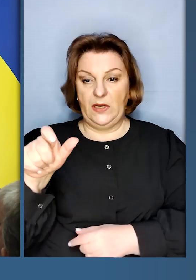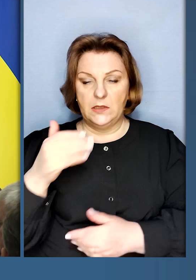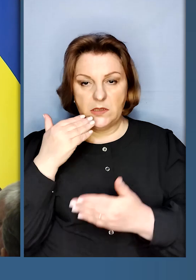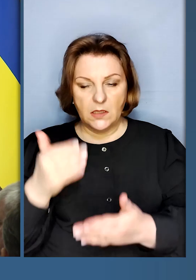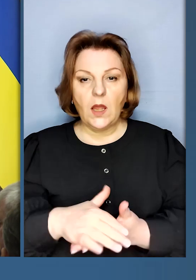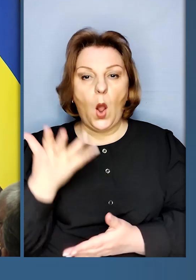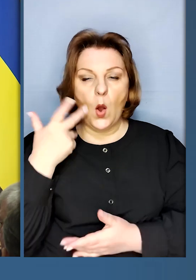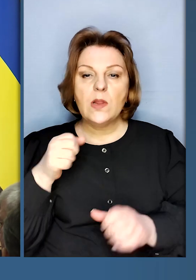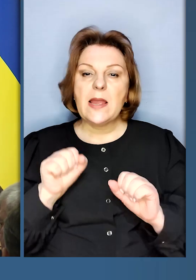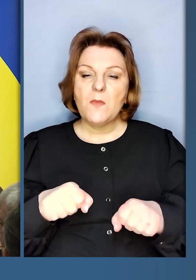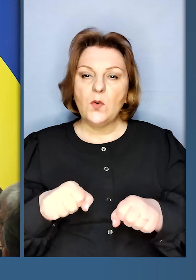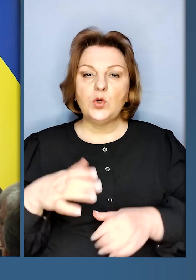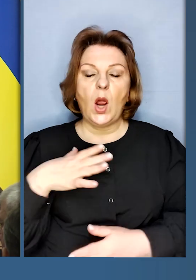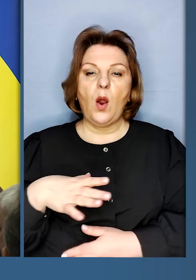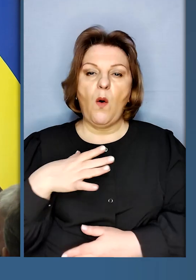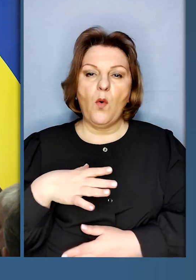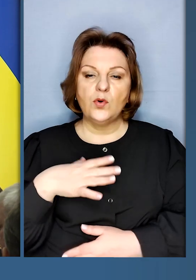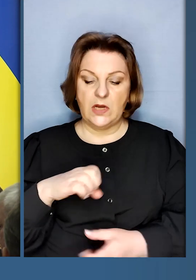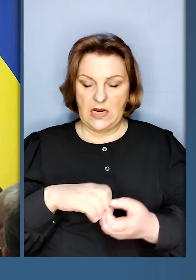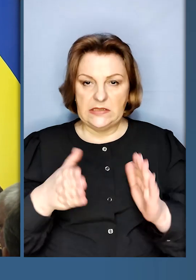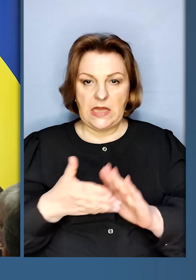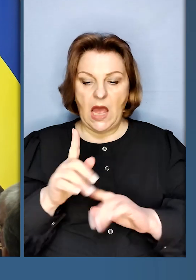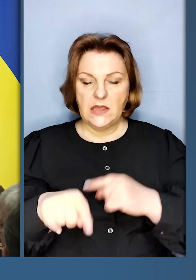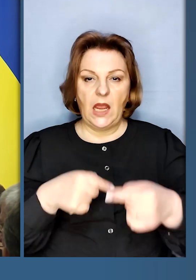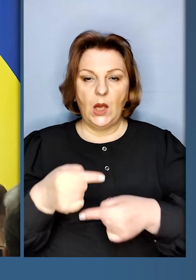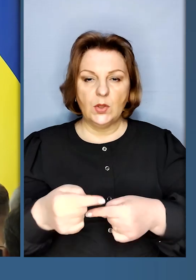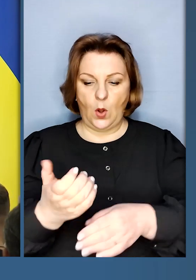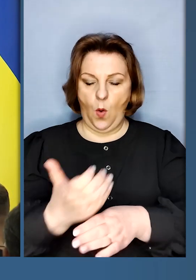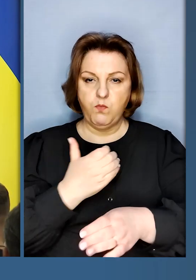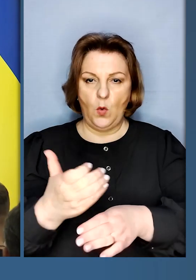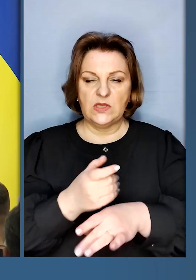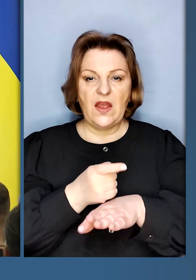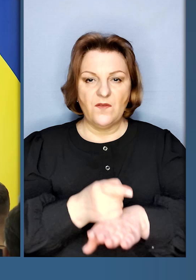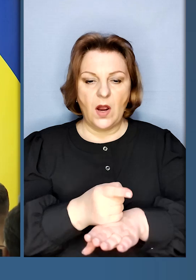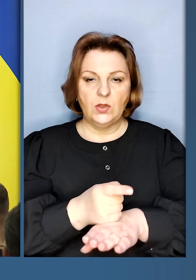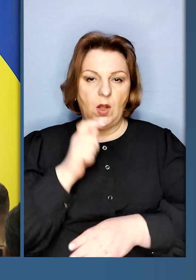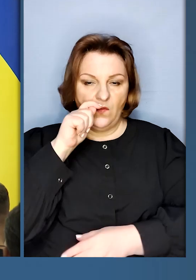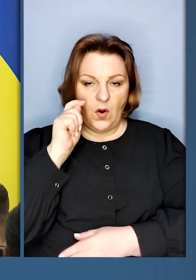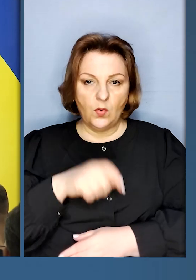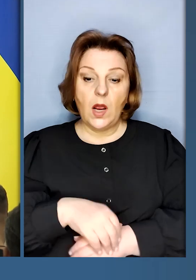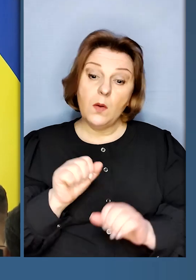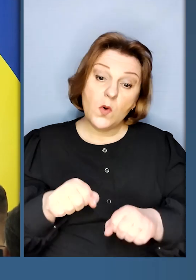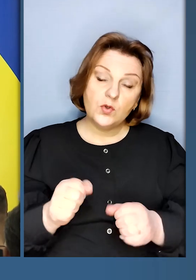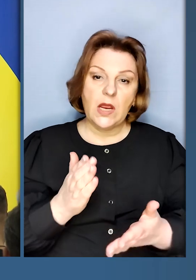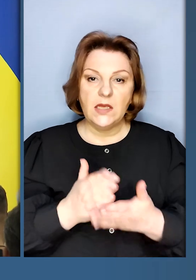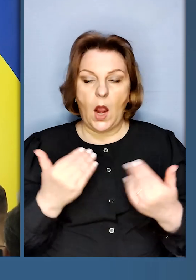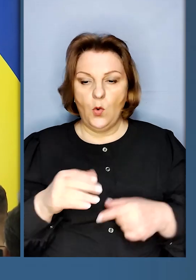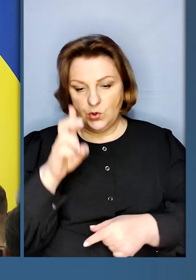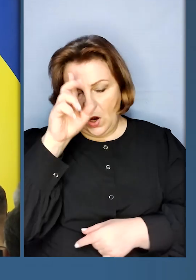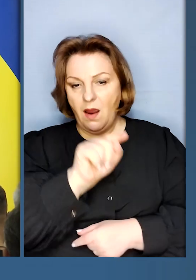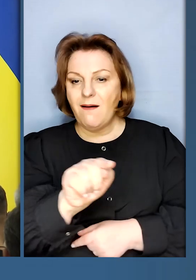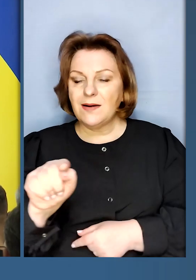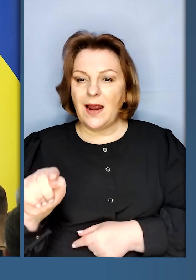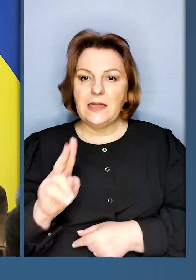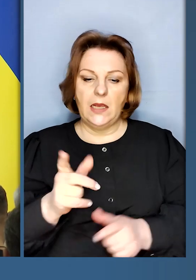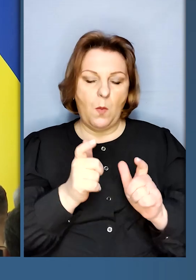президента запитання. Скажіть, будь ласка, коли ми можемо очікувати загалом наступних поставок танків до України? Можливо,